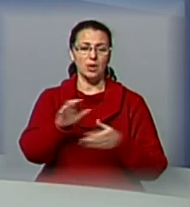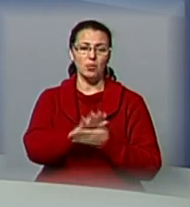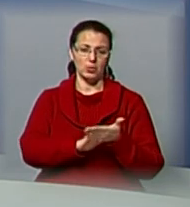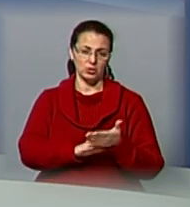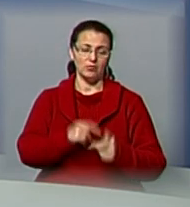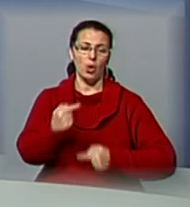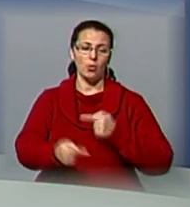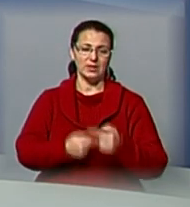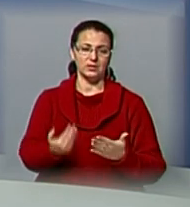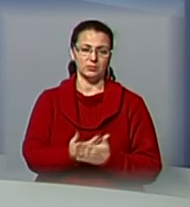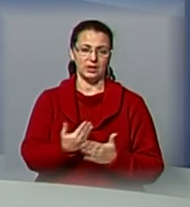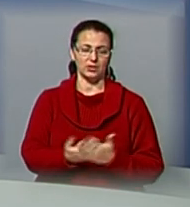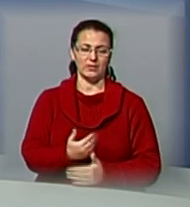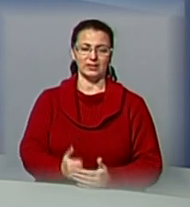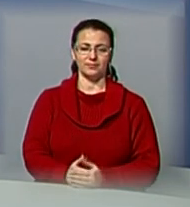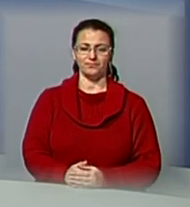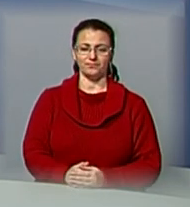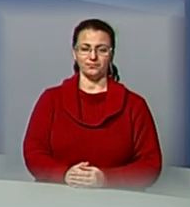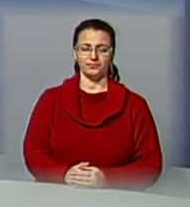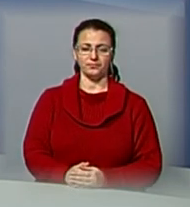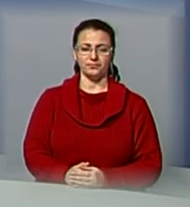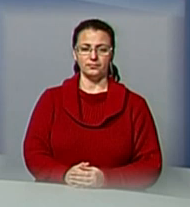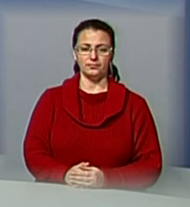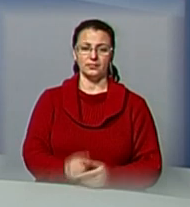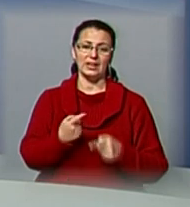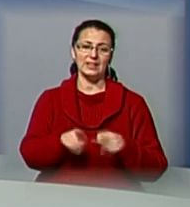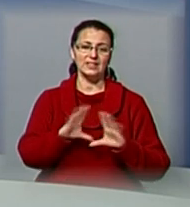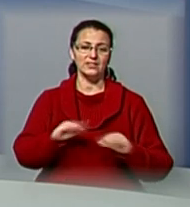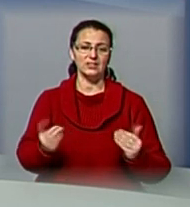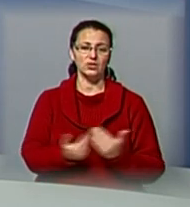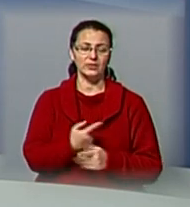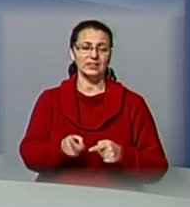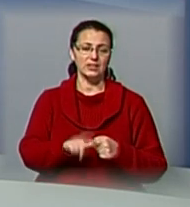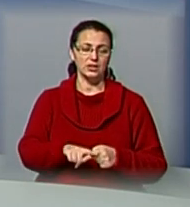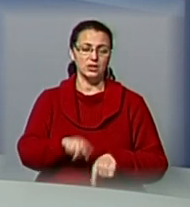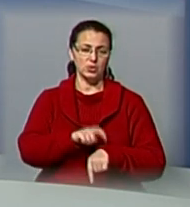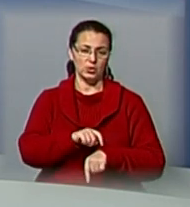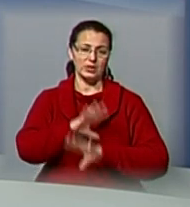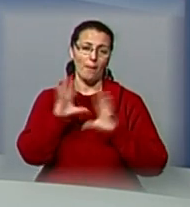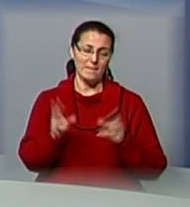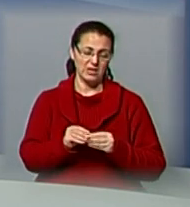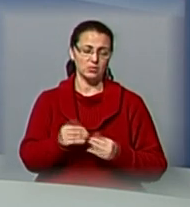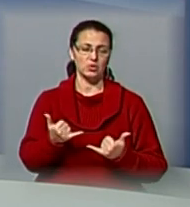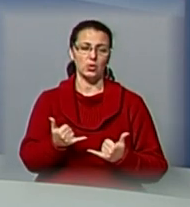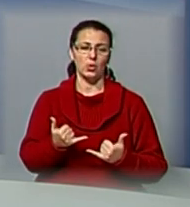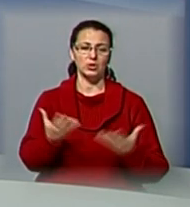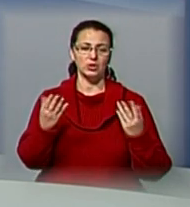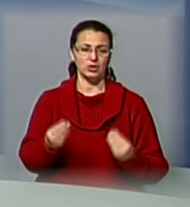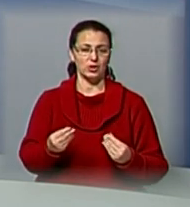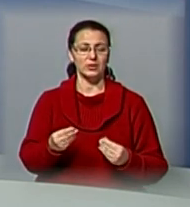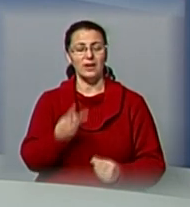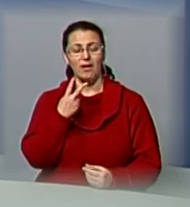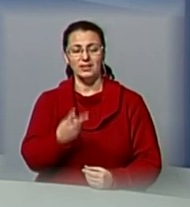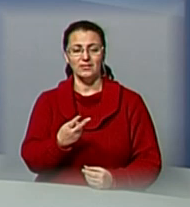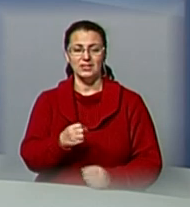Мочульська вже у наступному випуску новин. І це всі новини на цю годину. Підсумок сьогоднішнього дня від кореспондентів ЮА Львів.